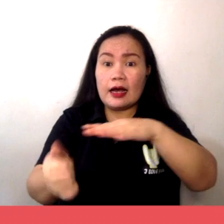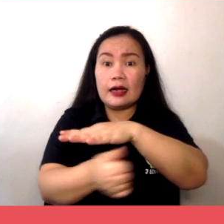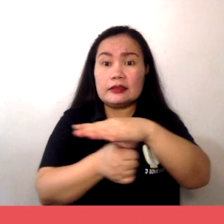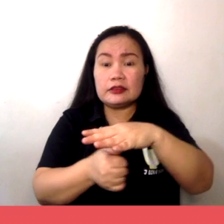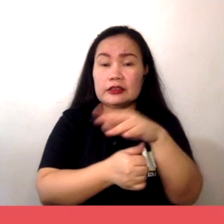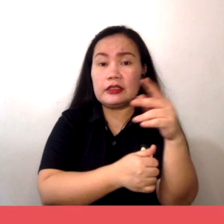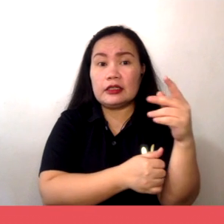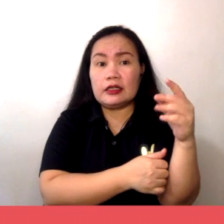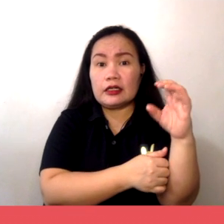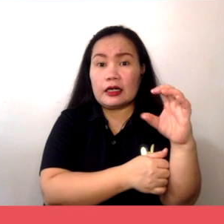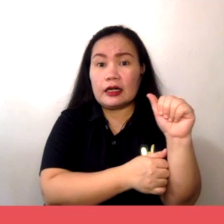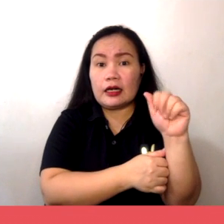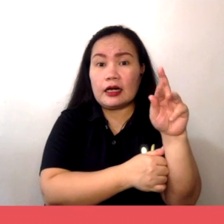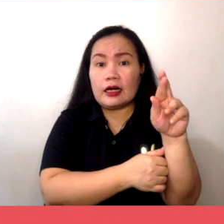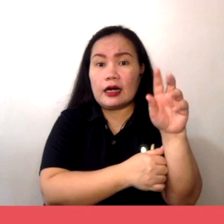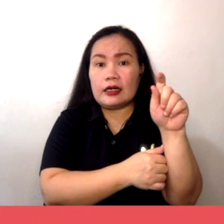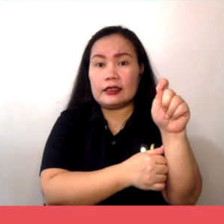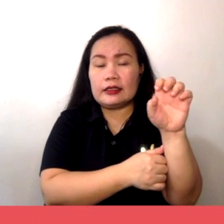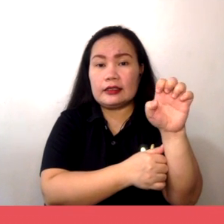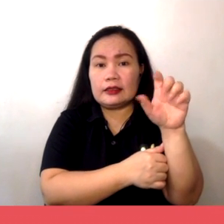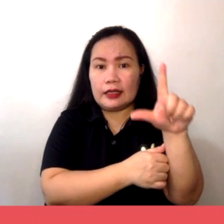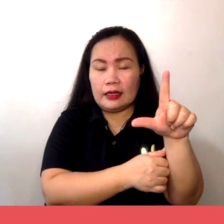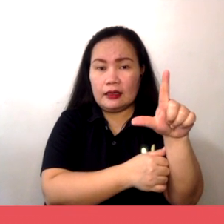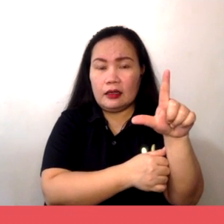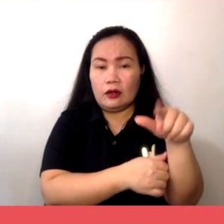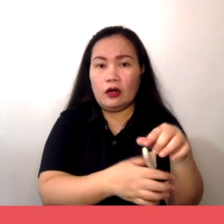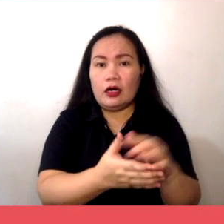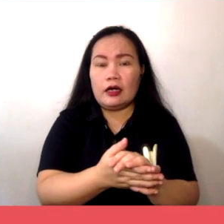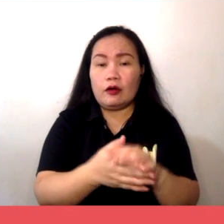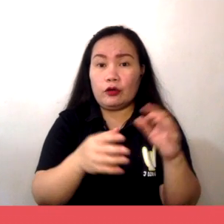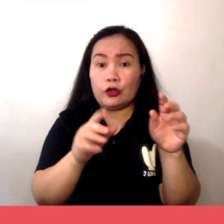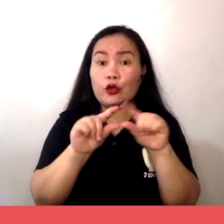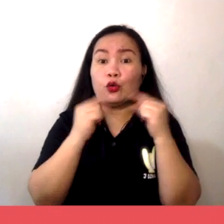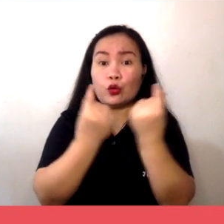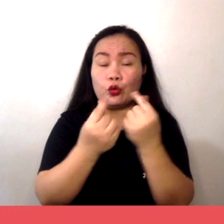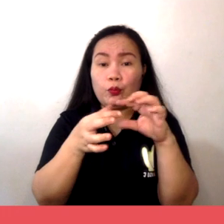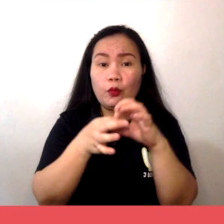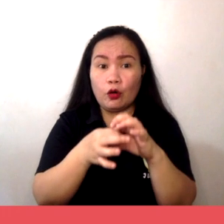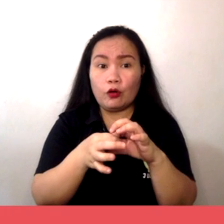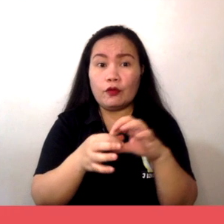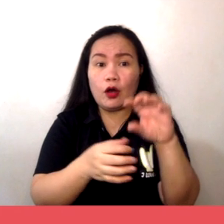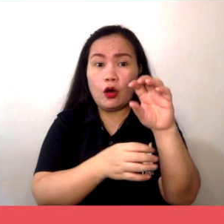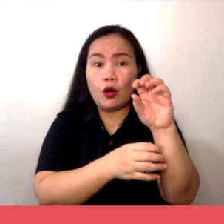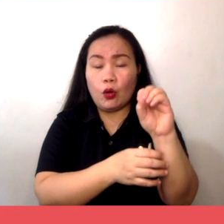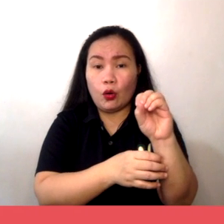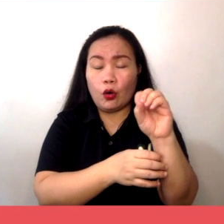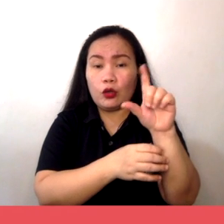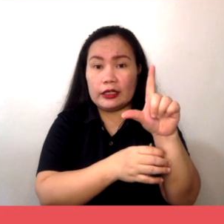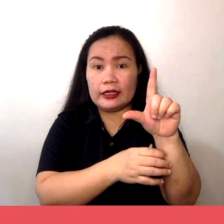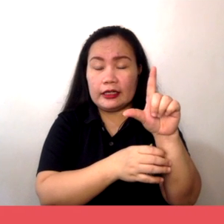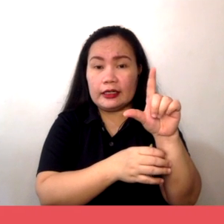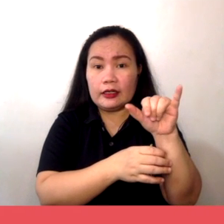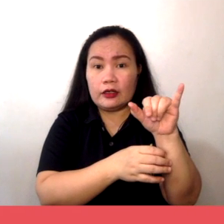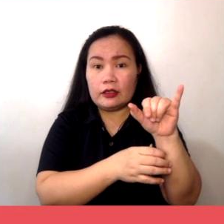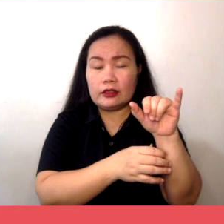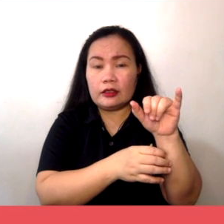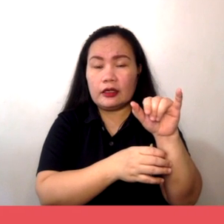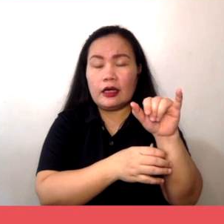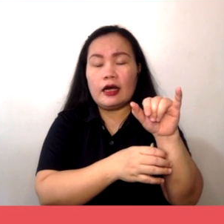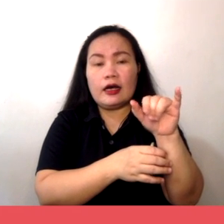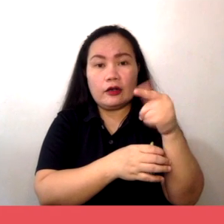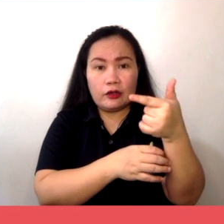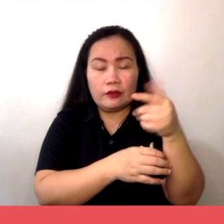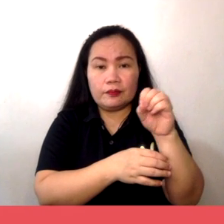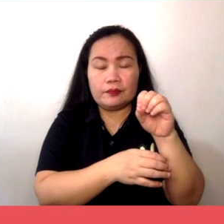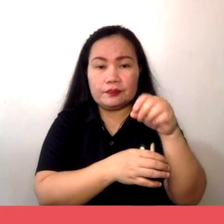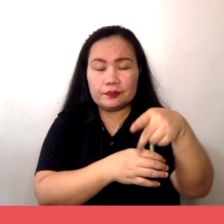kartel o sa mahan ng mga oligopolista. Ayon pa nga sa batas na ito na Consumers Act of the Philippines,